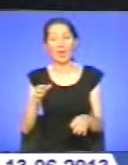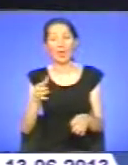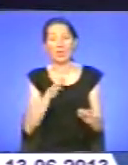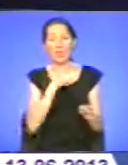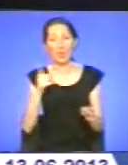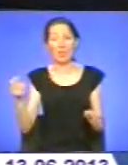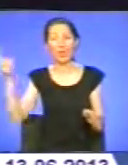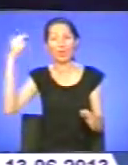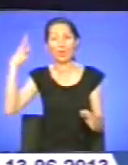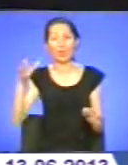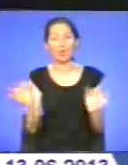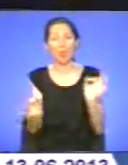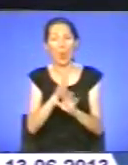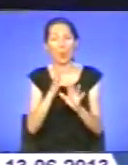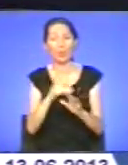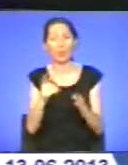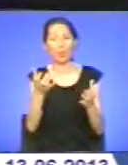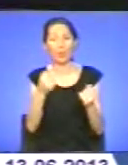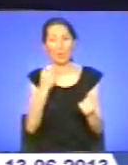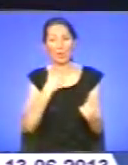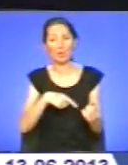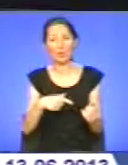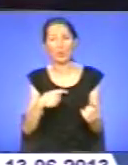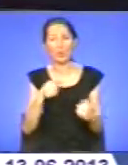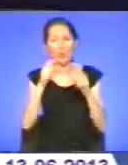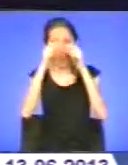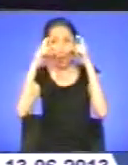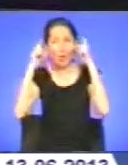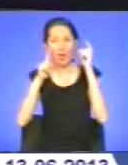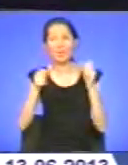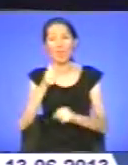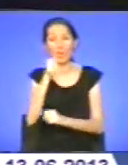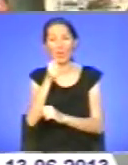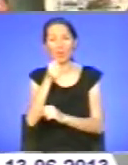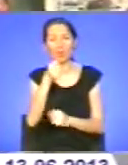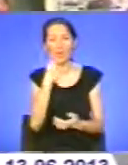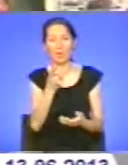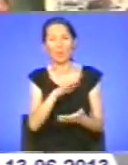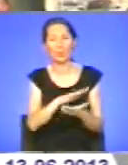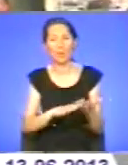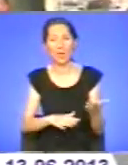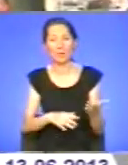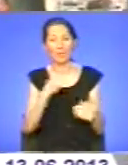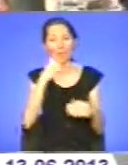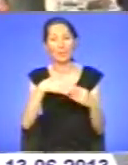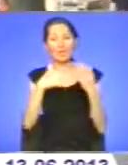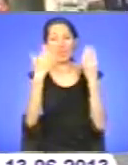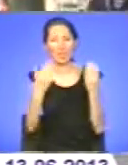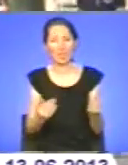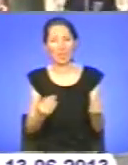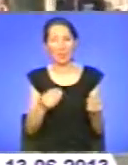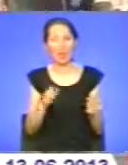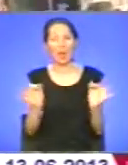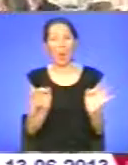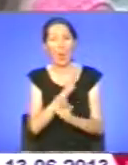що брати з собою у найближчі дні – сонячні окуляри чи пересольки? Дивимось далі. У найближчі дні, кажуть синоптики,